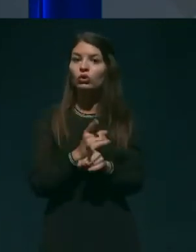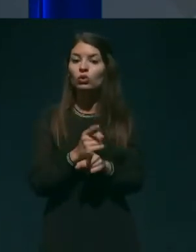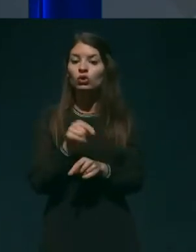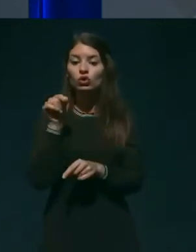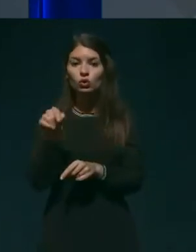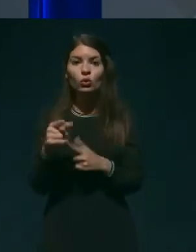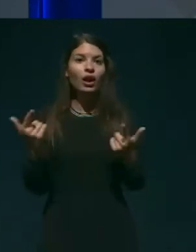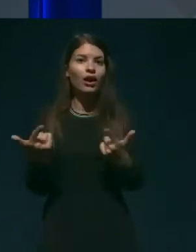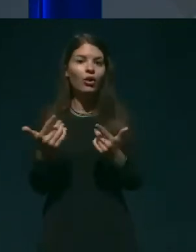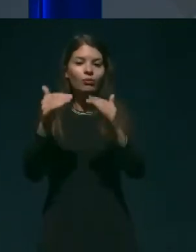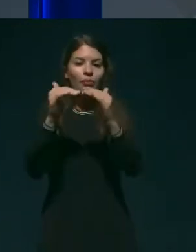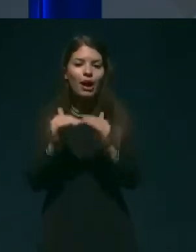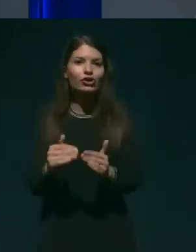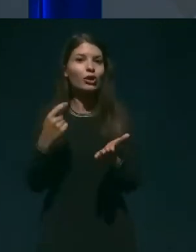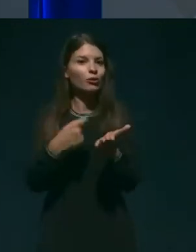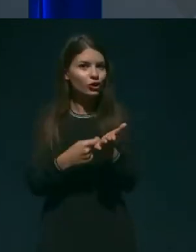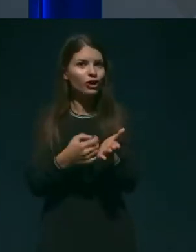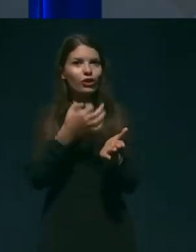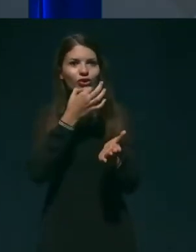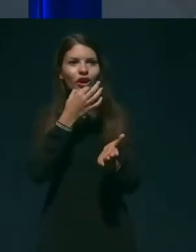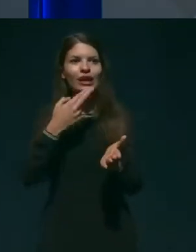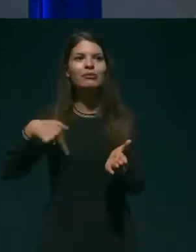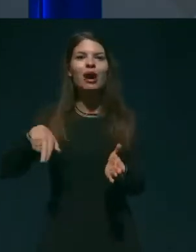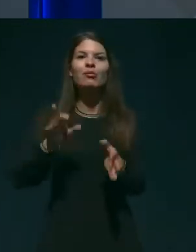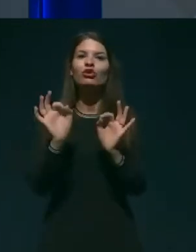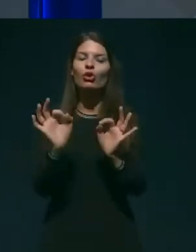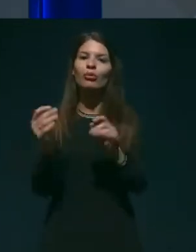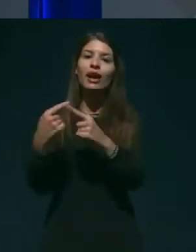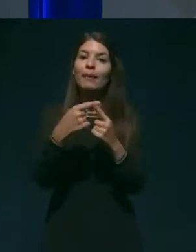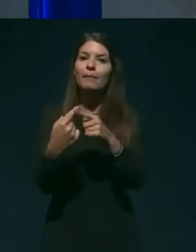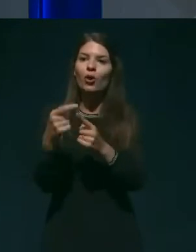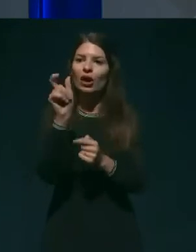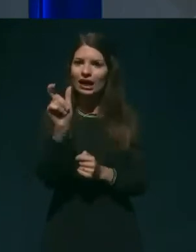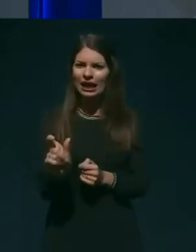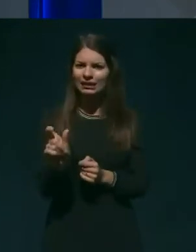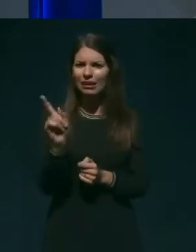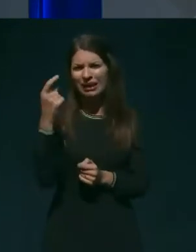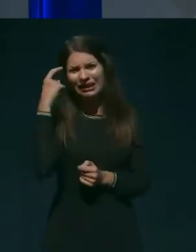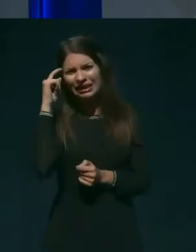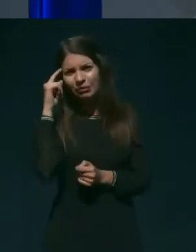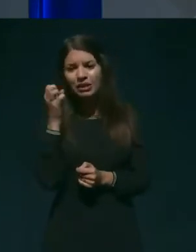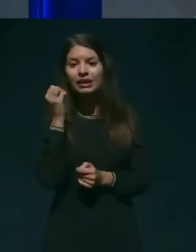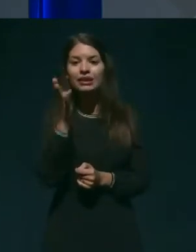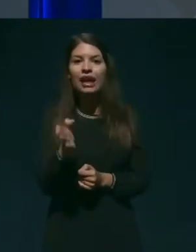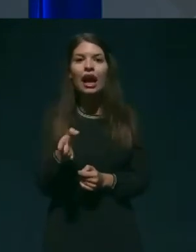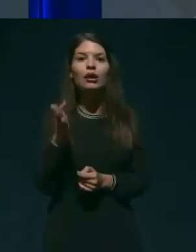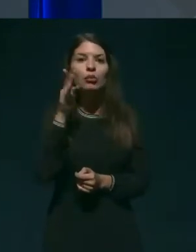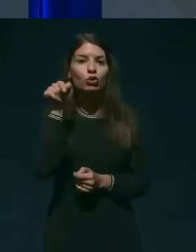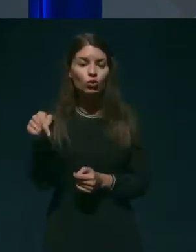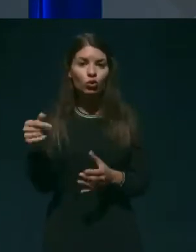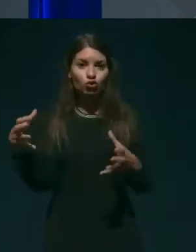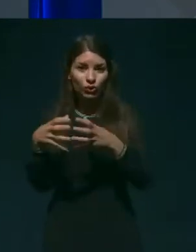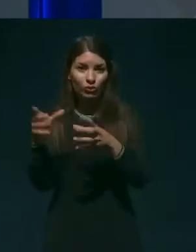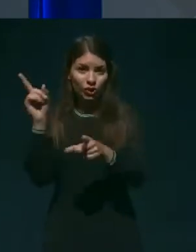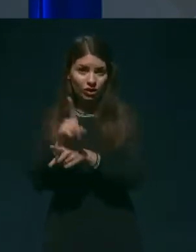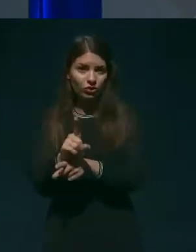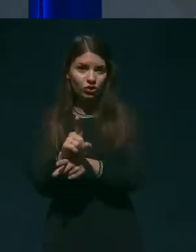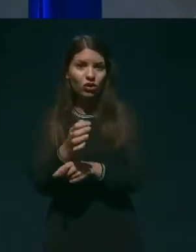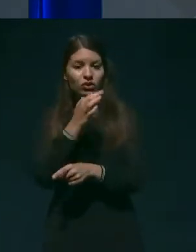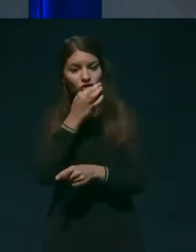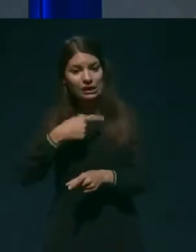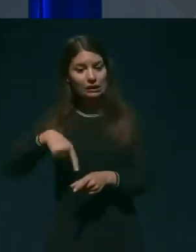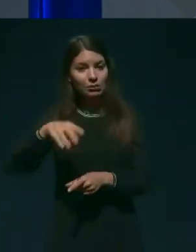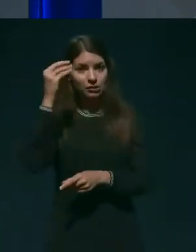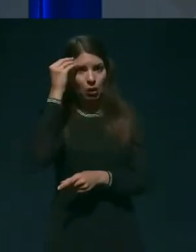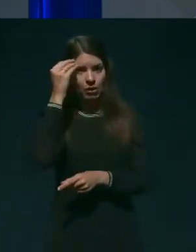vpliva na ceno, če je dober pogajalc. skrbi nas pa tukaj, kdaj bo to skupno naročilo prišlo. Če se spomnimo zgodbe z Evropskim